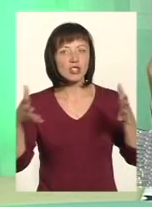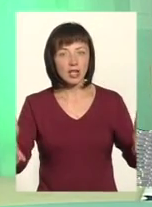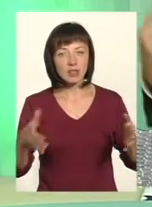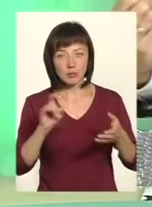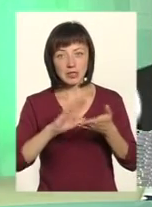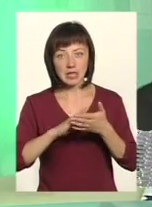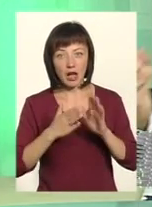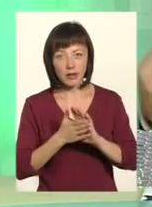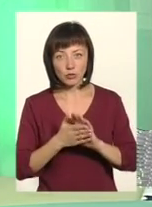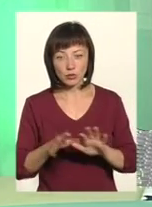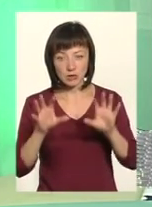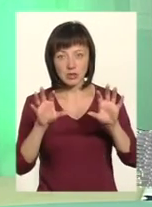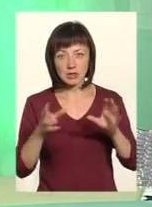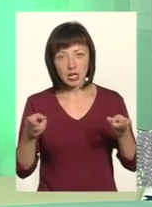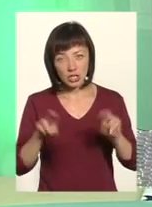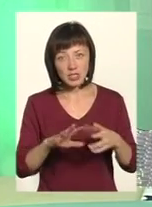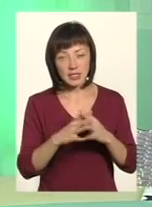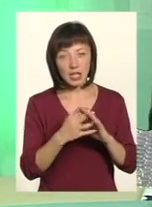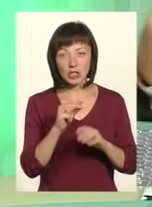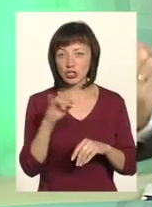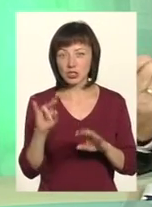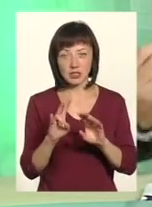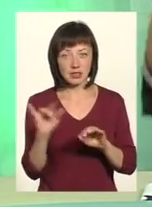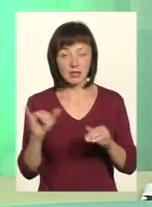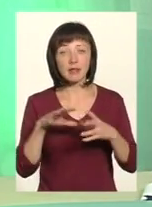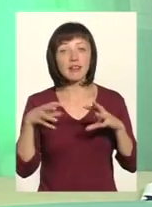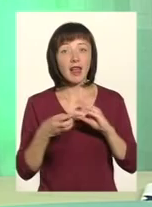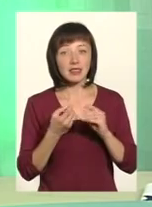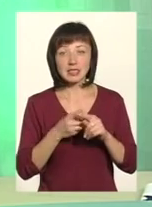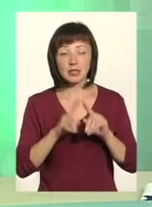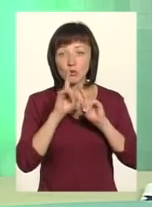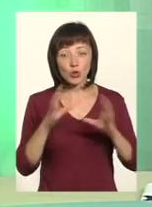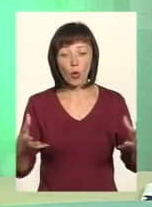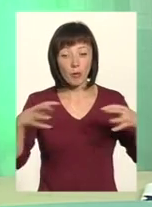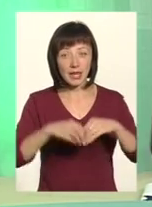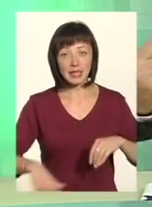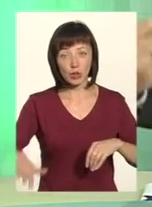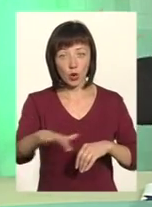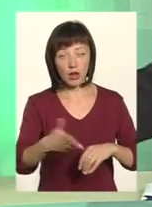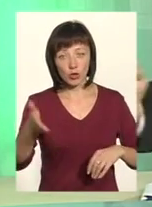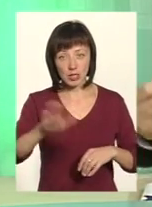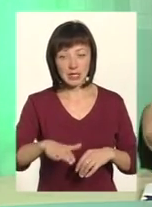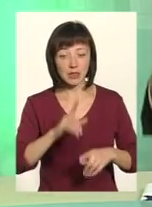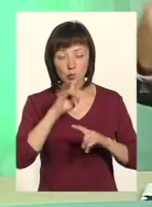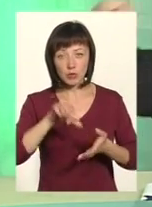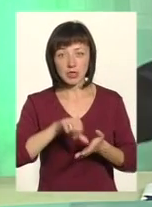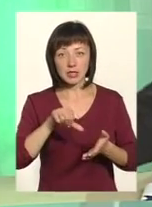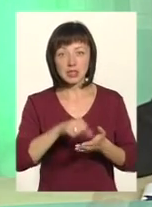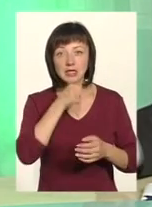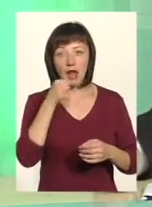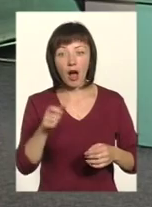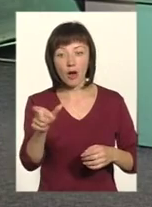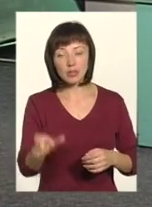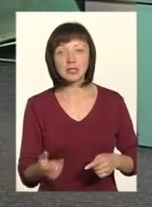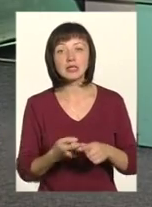статус, залишиться села чи не залишиться, настідки тоді. Це не буде об'єднана територіальна одиниця, там не буде представників старост. Це